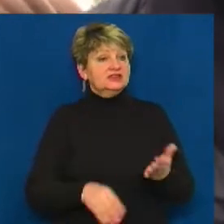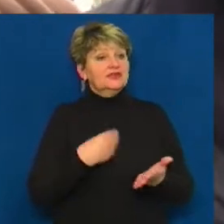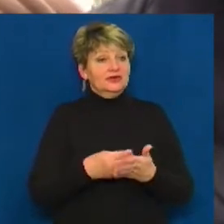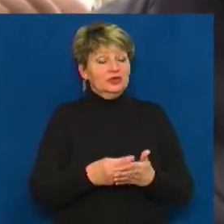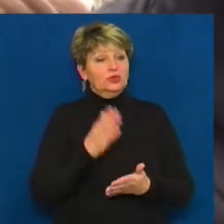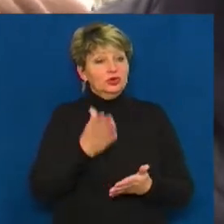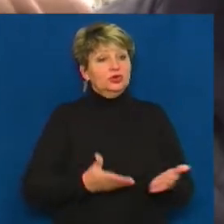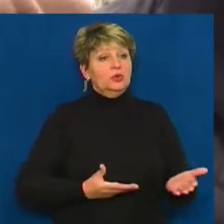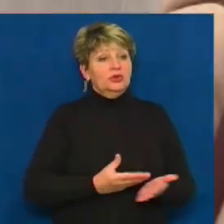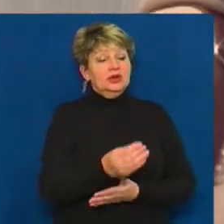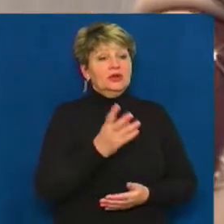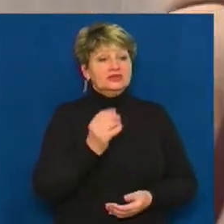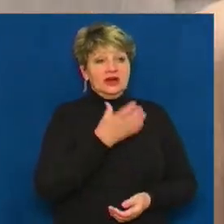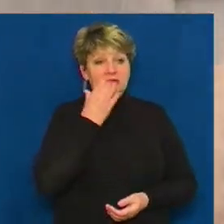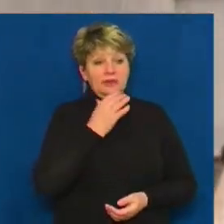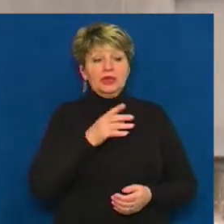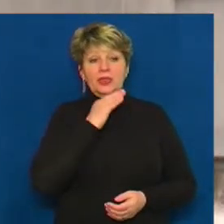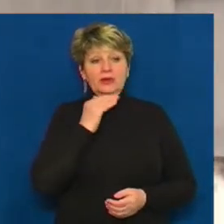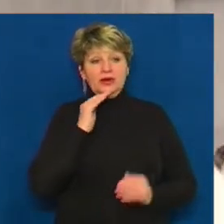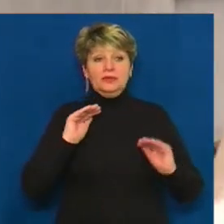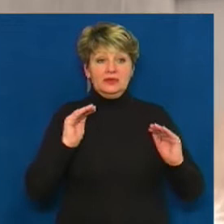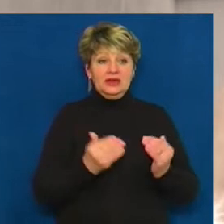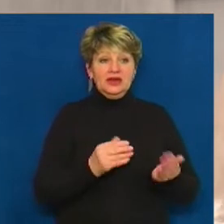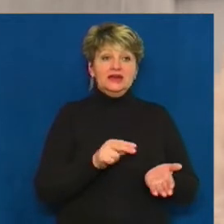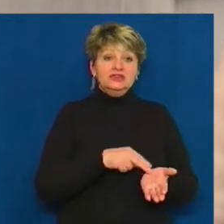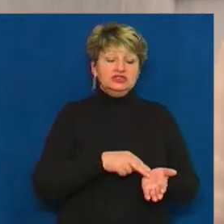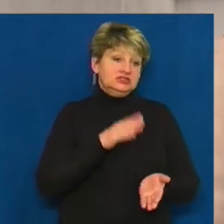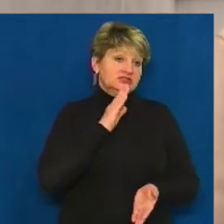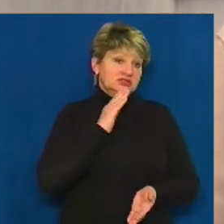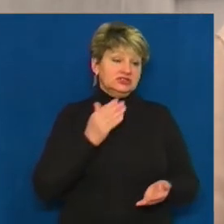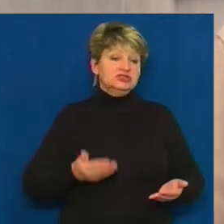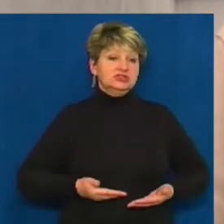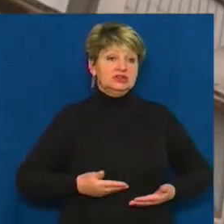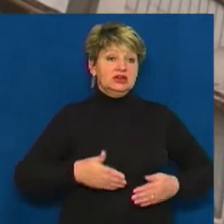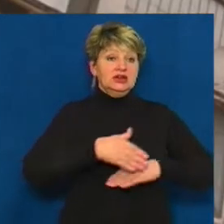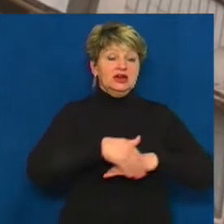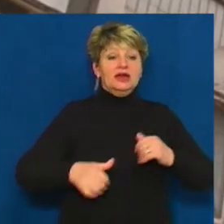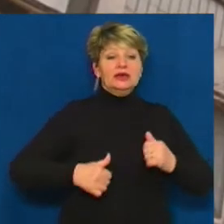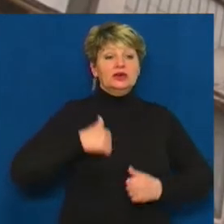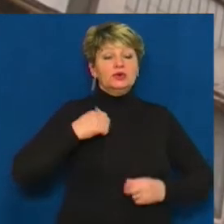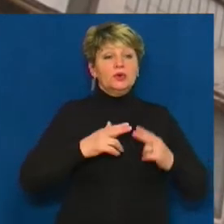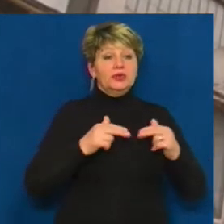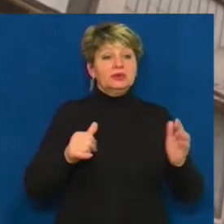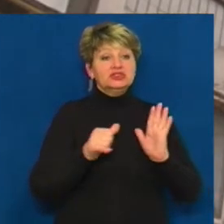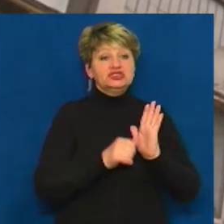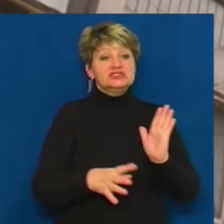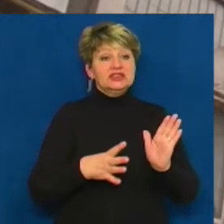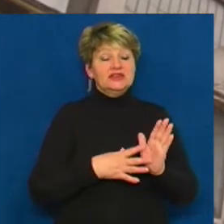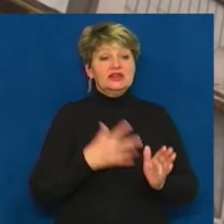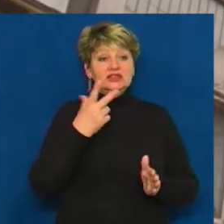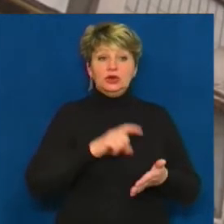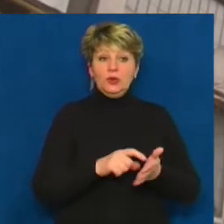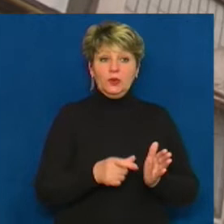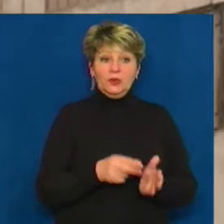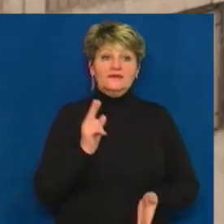платити за тепло набагато менше. Черкащанка Анна Смілянська мешкає в будинку за адресою Героїв Дніпра, 69 у трикімнатній